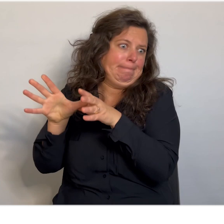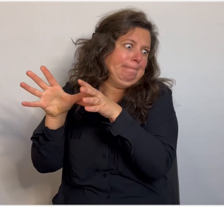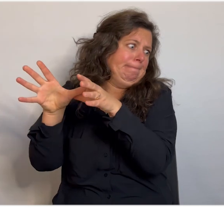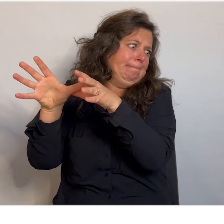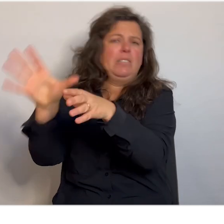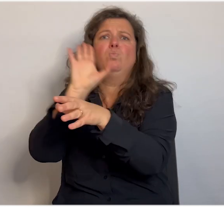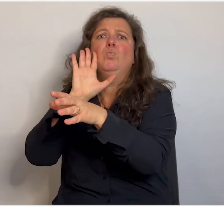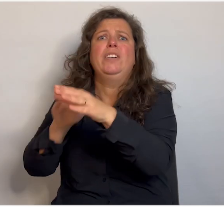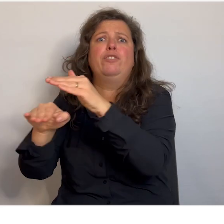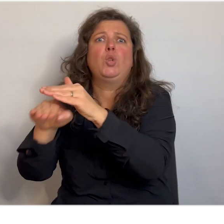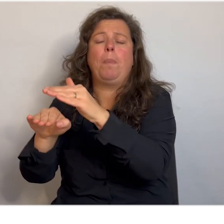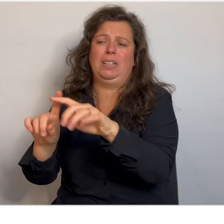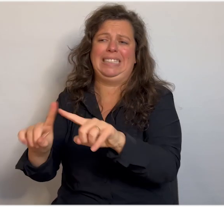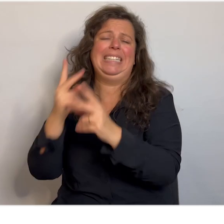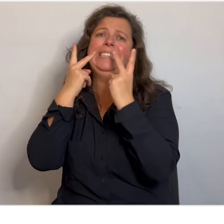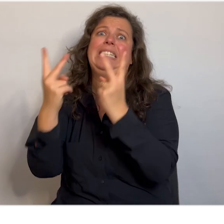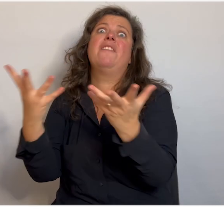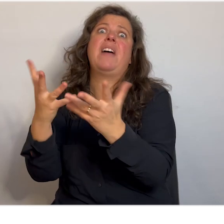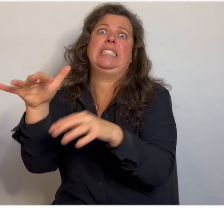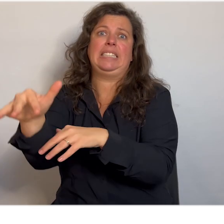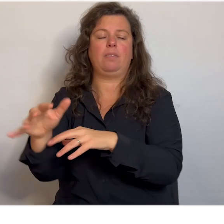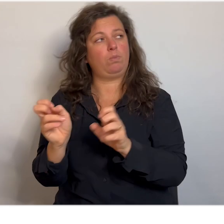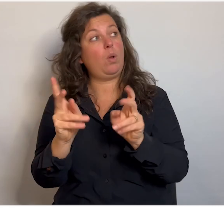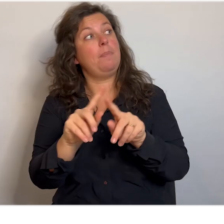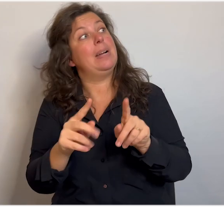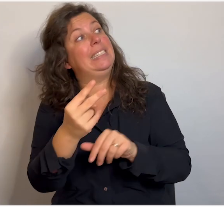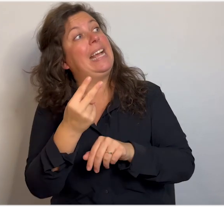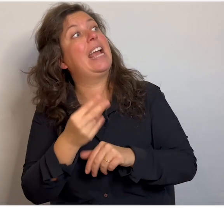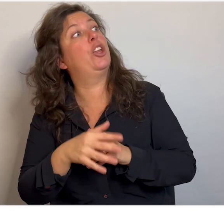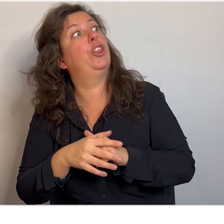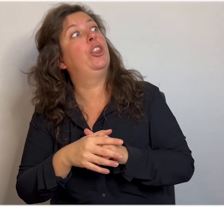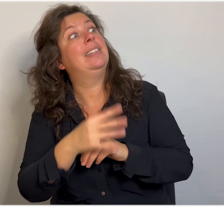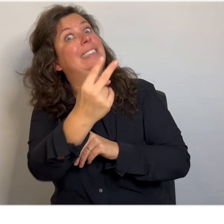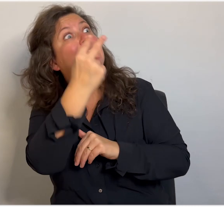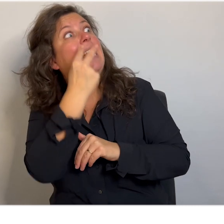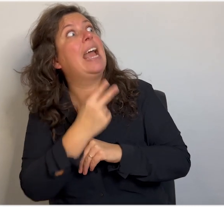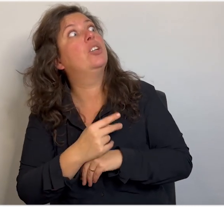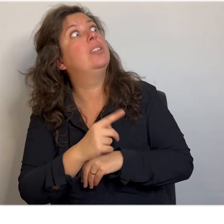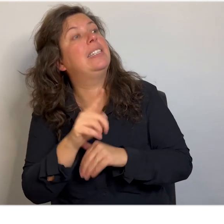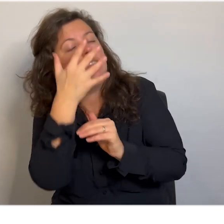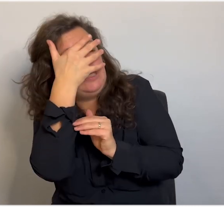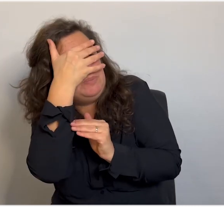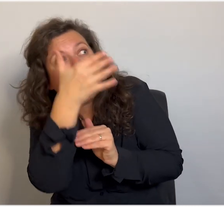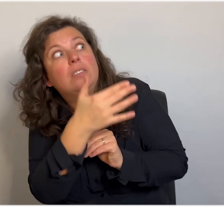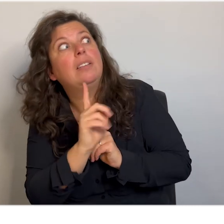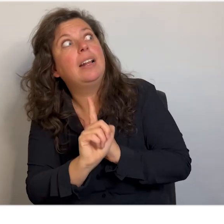voor mij gaan verstoppen. Dat ik niet zie waar ze zijn, hoor. Oké, maar dan moet je niet kijken. Nee. Echt niet kijken en niet spieken? Nee, hoor.